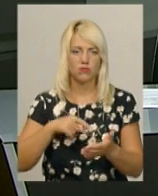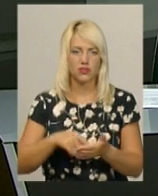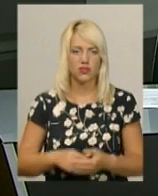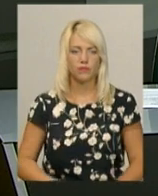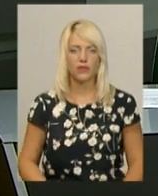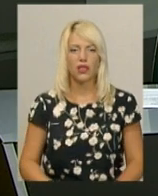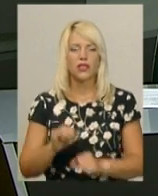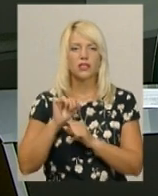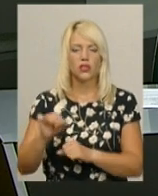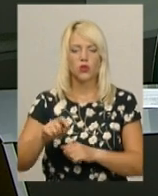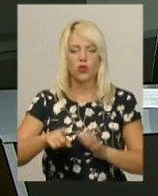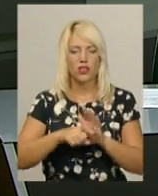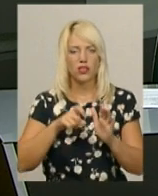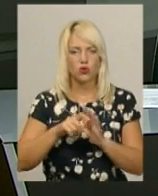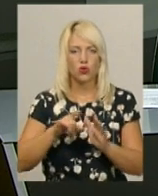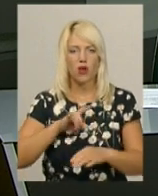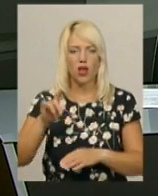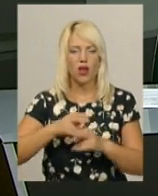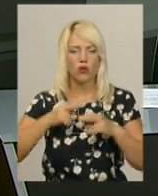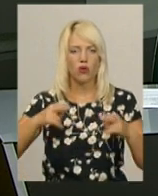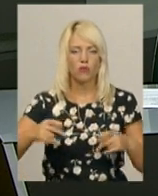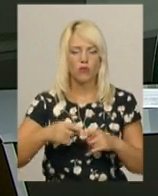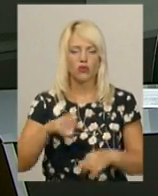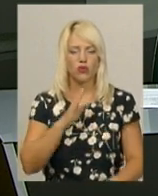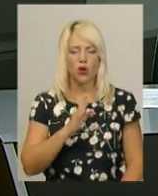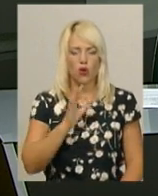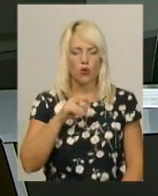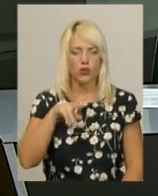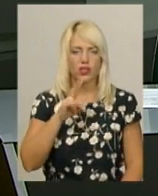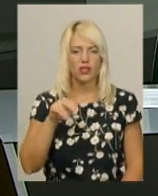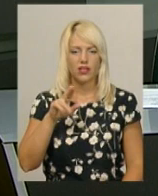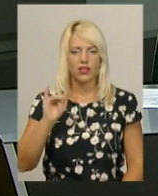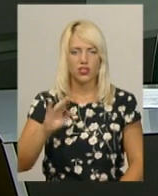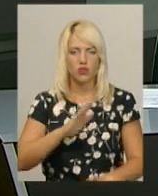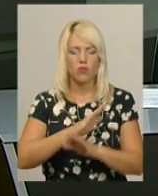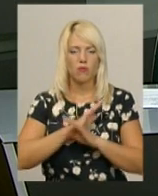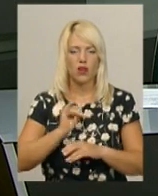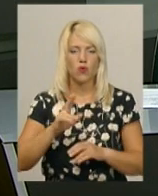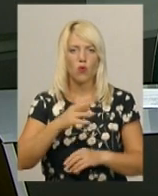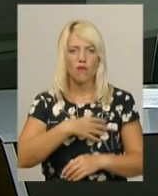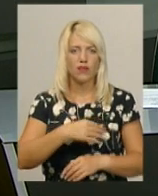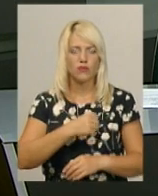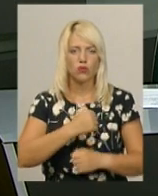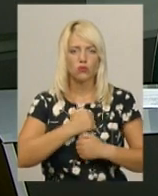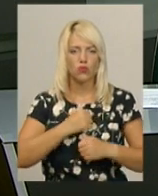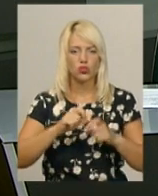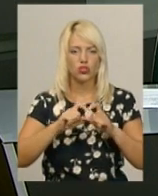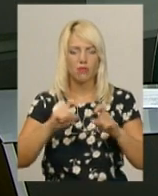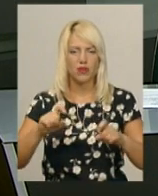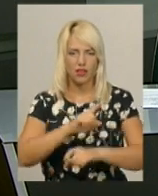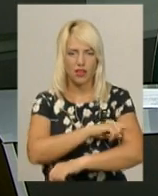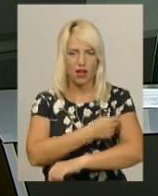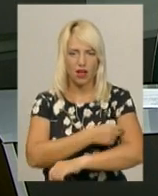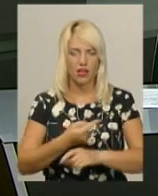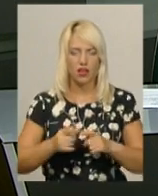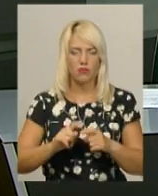Захисник Донецького аеропорту Володимир Откідич помер у Львівському Про це повідомила координатор центру допомоги